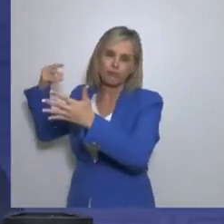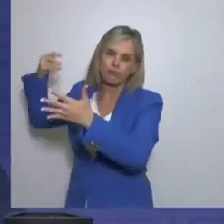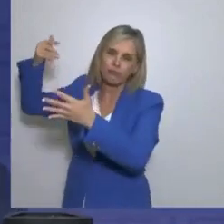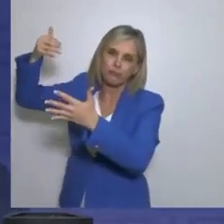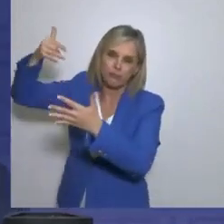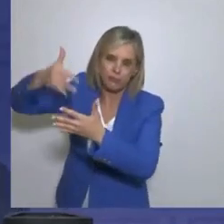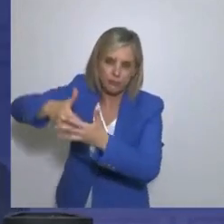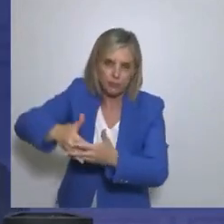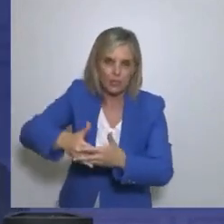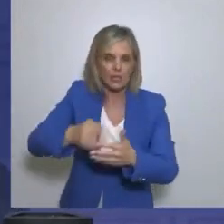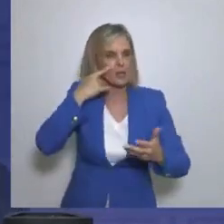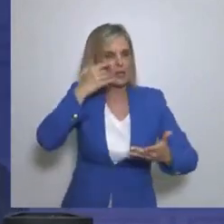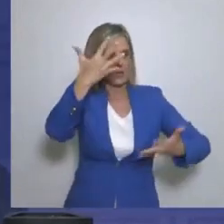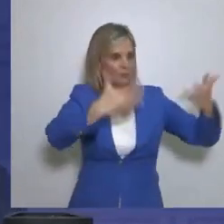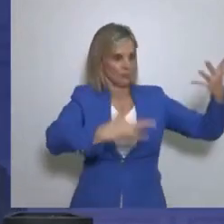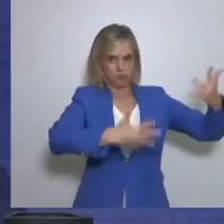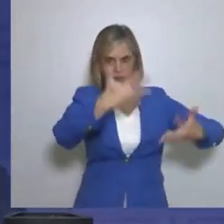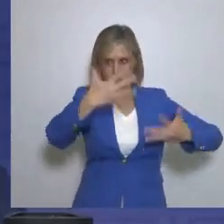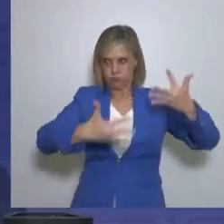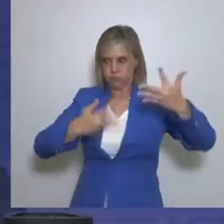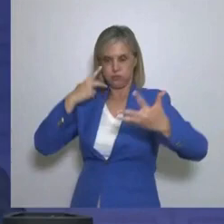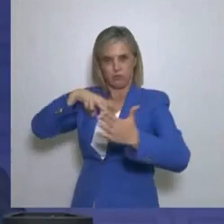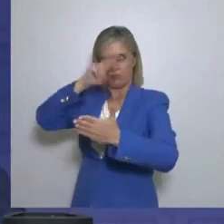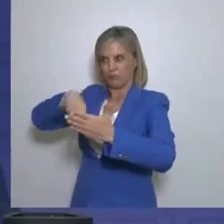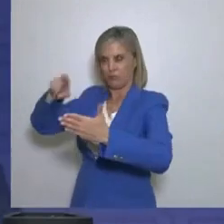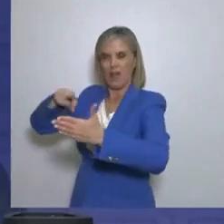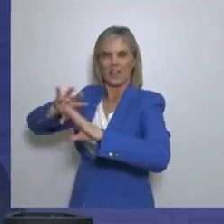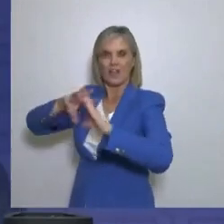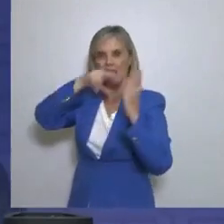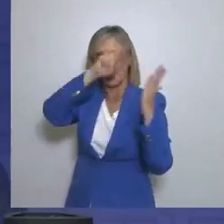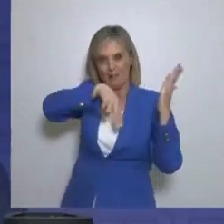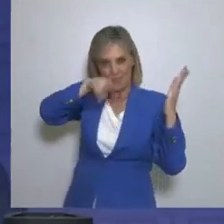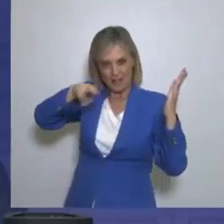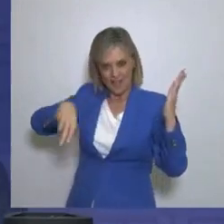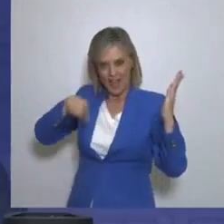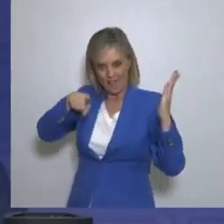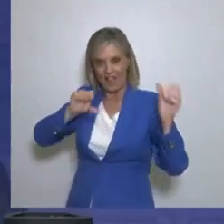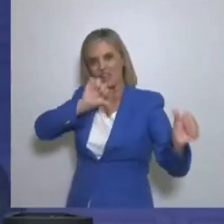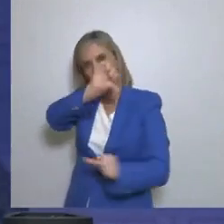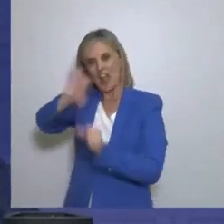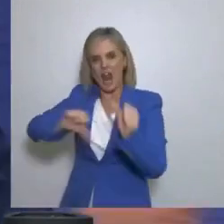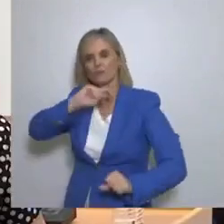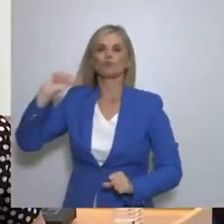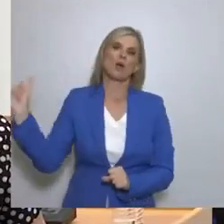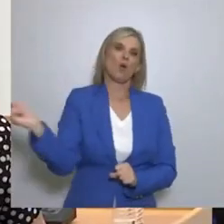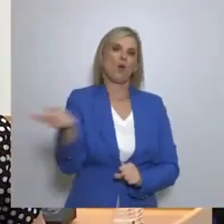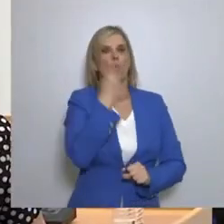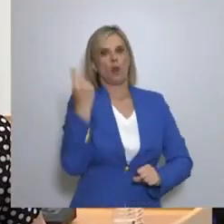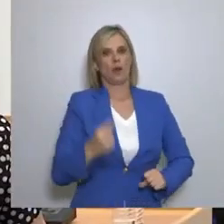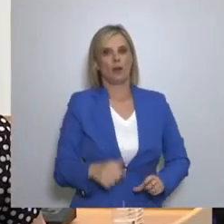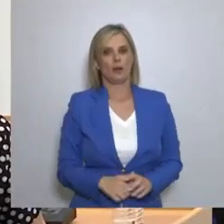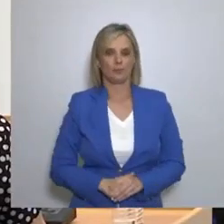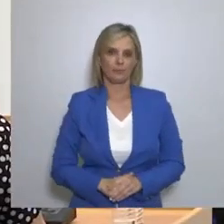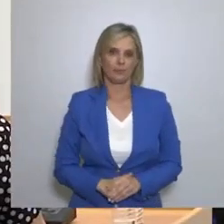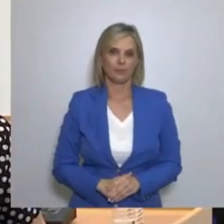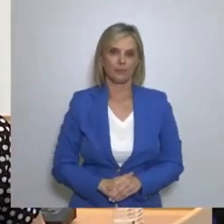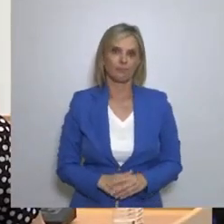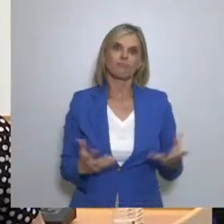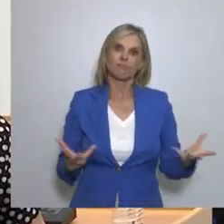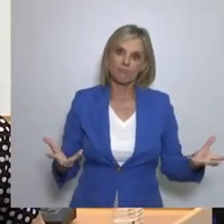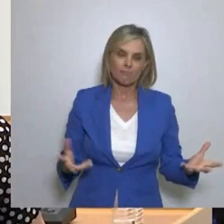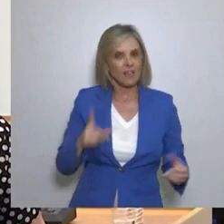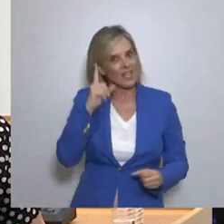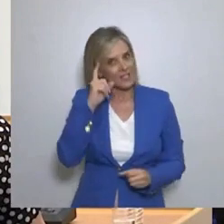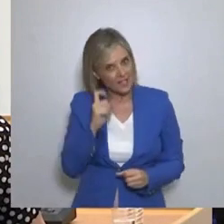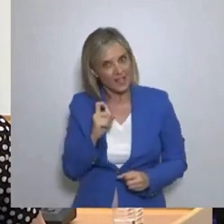συμφωνίες Θα μπουν σε μια αλήθεια πραγματικά Και σε μια διαδικασία πλήρης επανόρθωσης Ευχαριστώ Άλλωστε φτάσαμε μέχρι εδώ από όλες αυτές τις